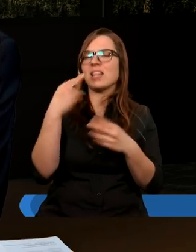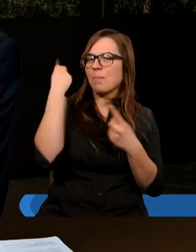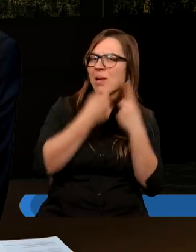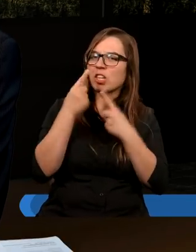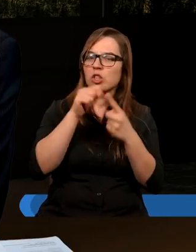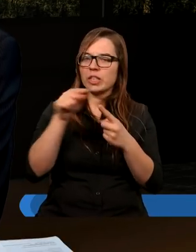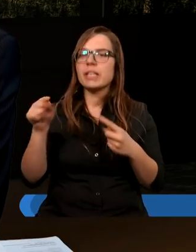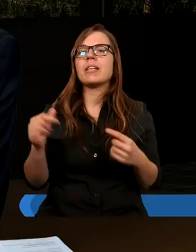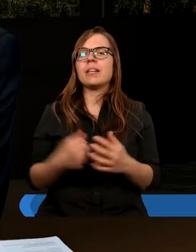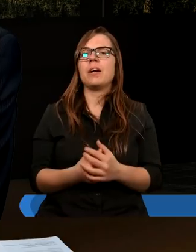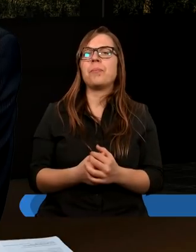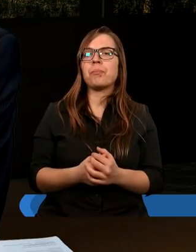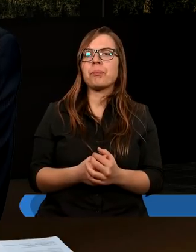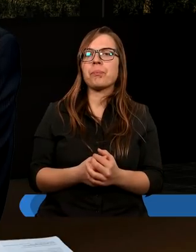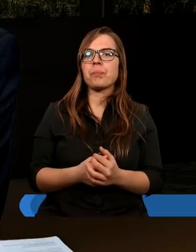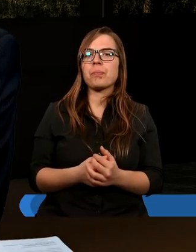myśli